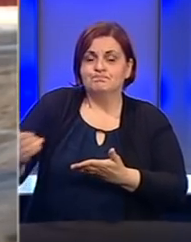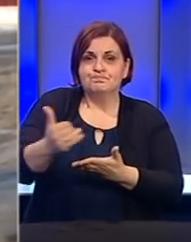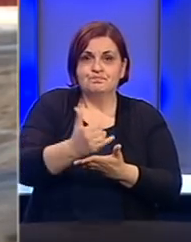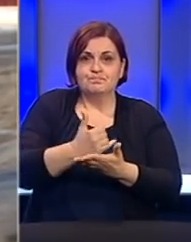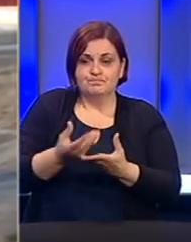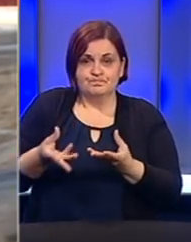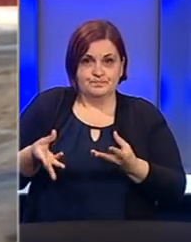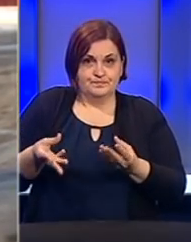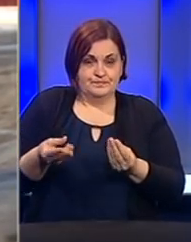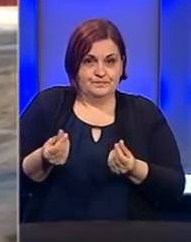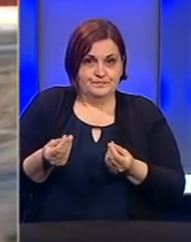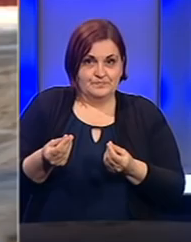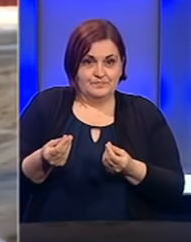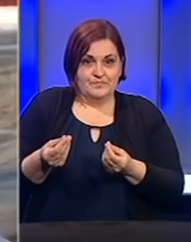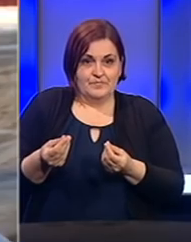sredstva